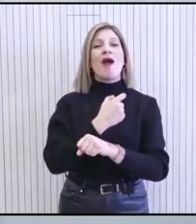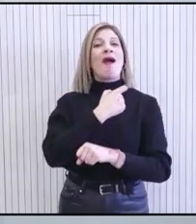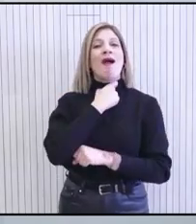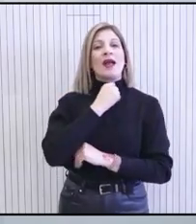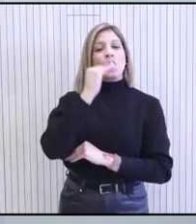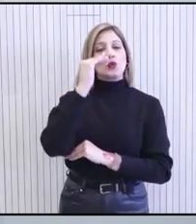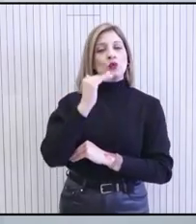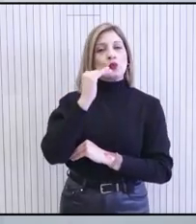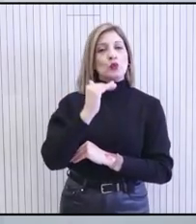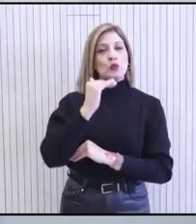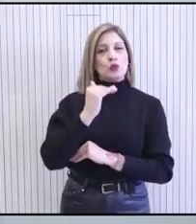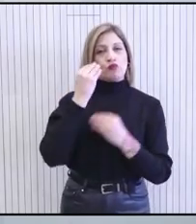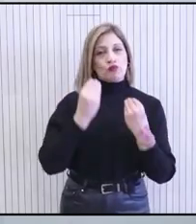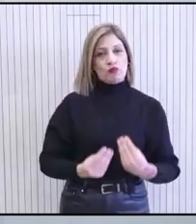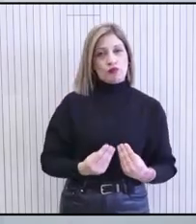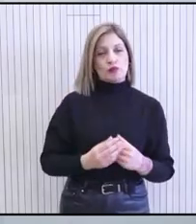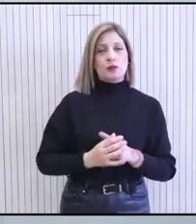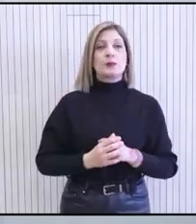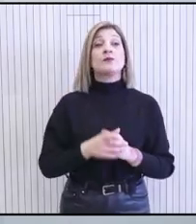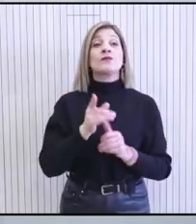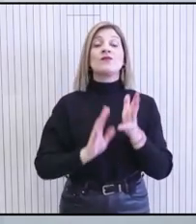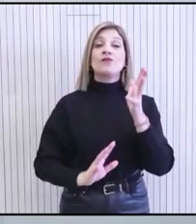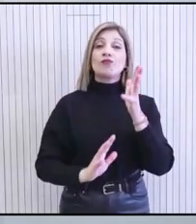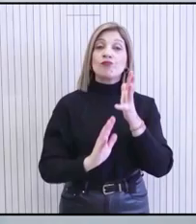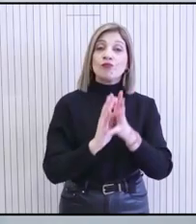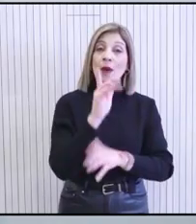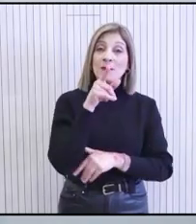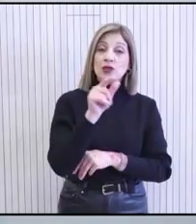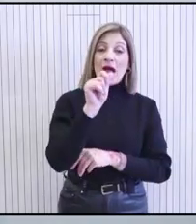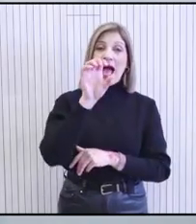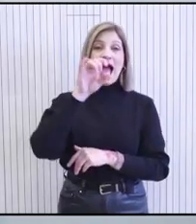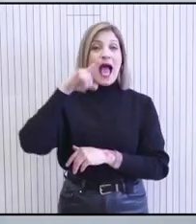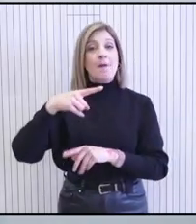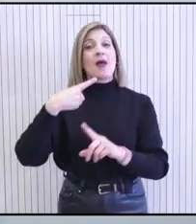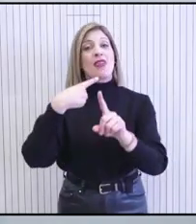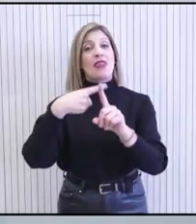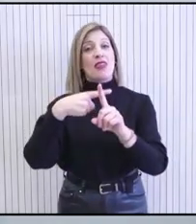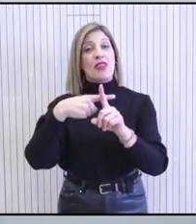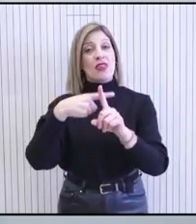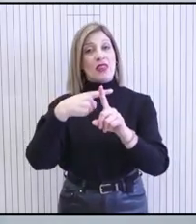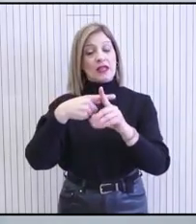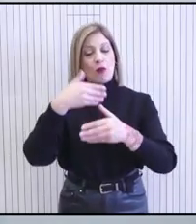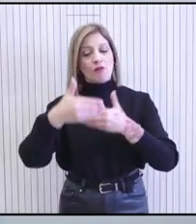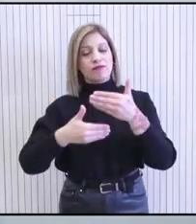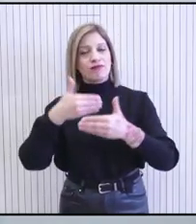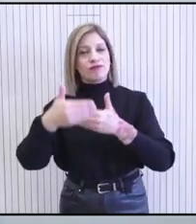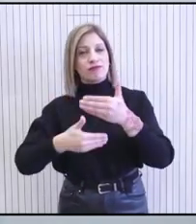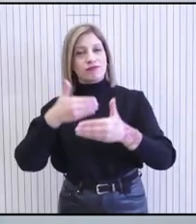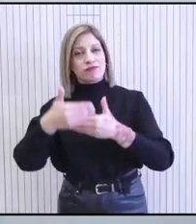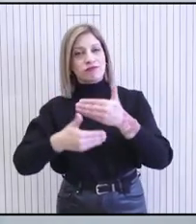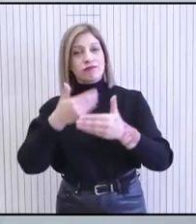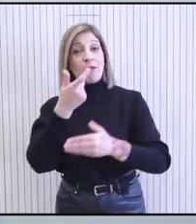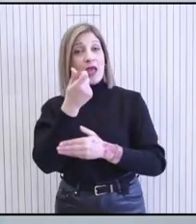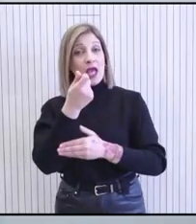χρέος σε πιο βιώσιμα επίπεδα. Η ανάπτυξη του ΑΕΠ αναμένεται να παραμείνει θετική, με σταδιακή αποκατάσταση των ισχυρών